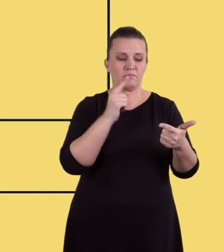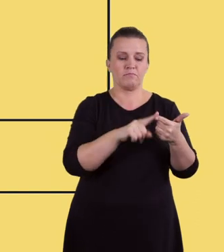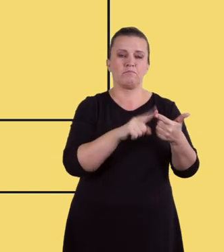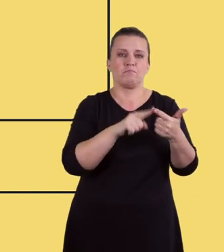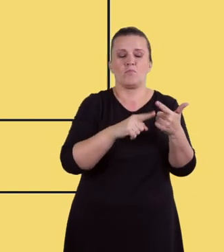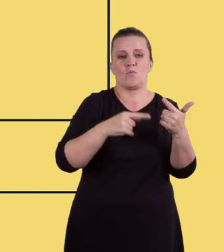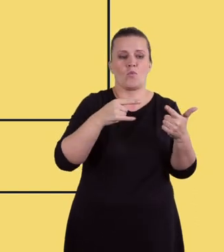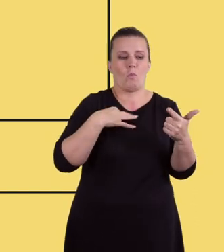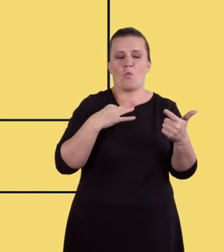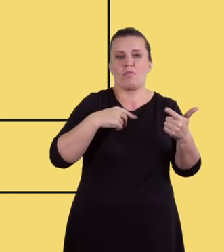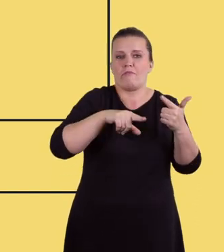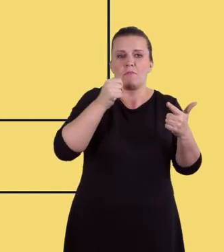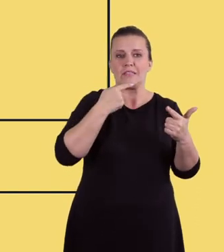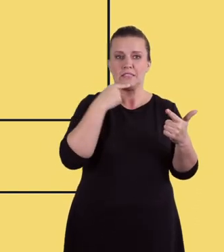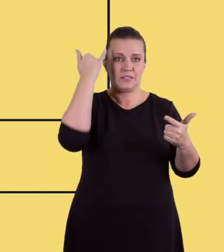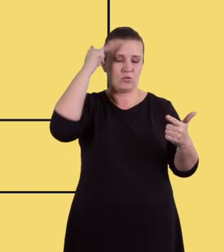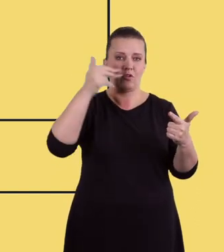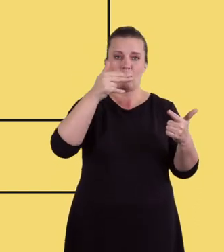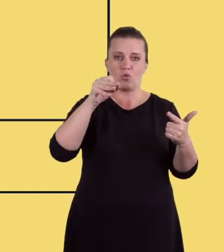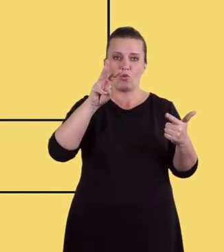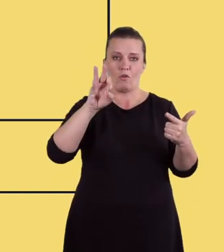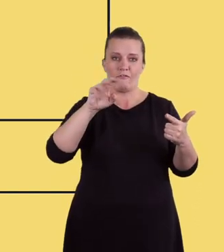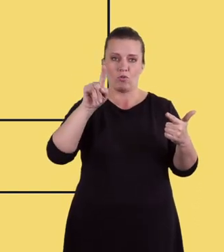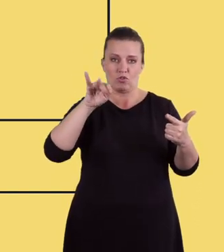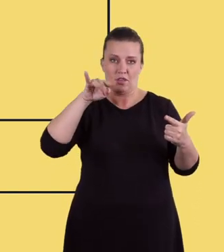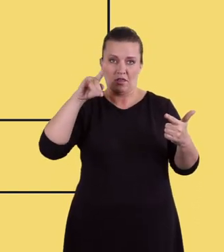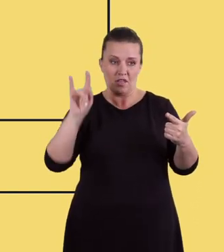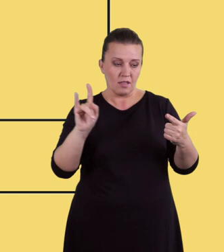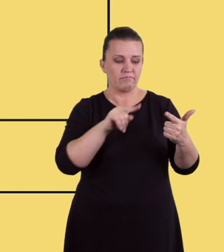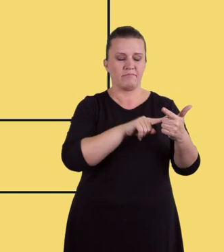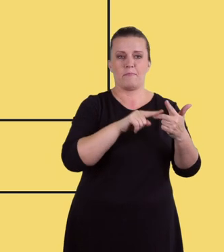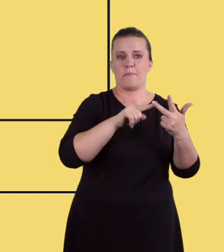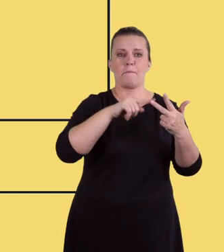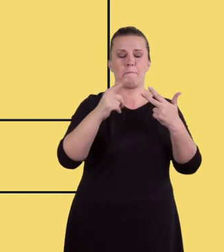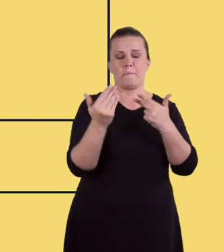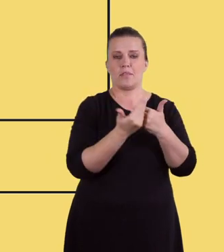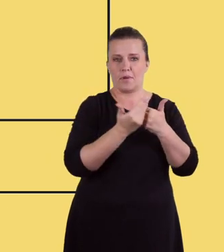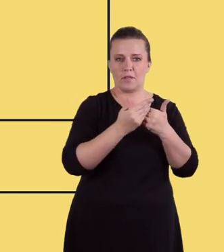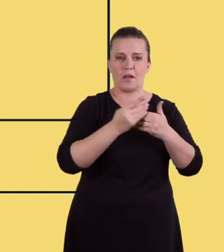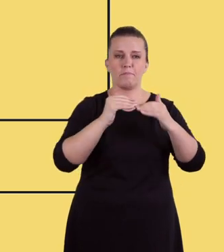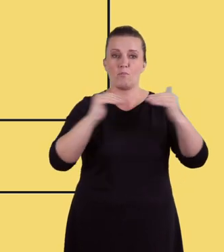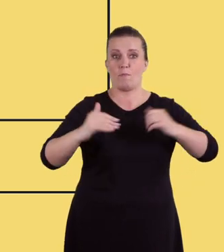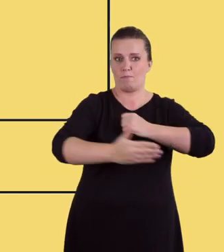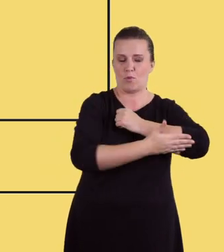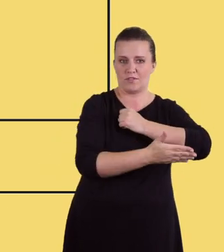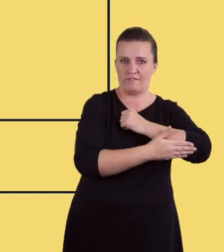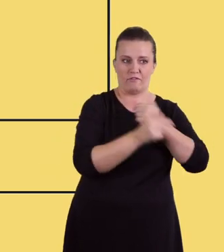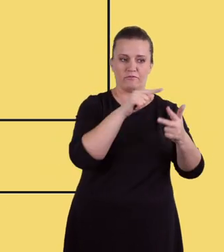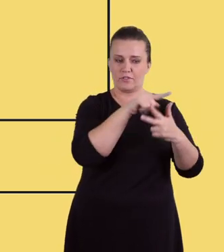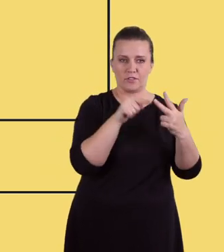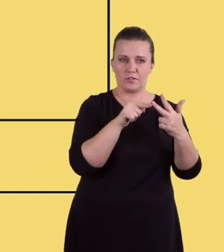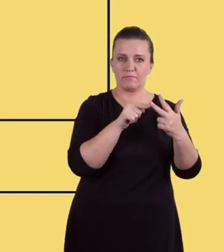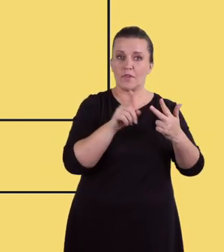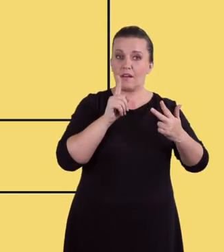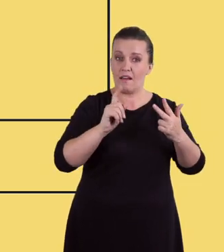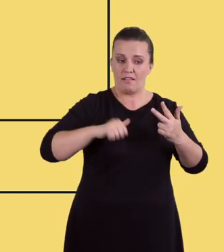polskiego, wybranego języka obcego nowożytnego oraz z matematyki na poziomie podstawowym. Aby otrzymać